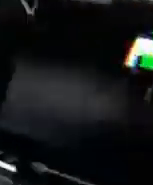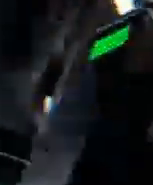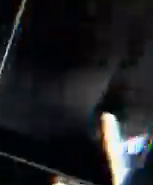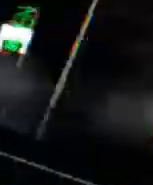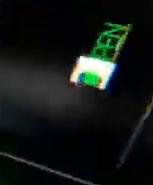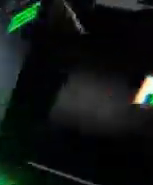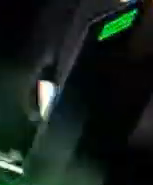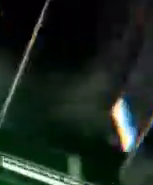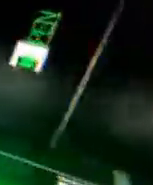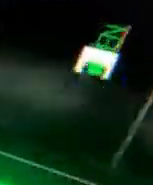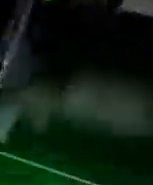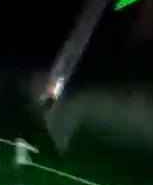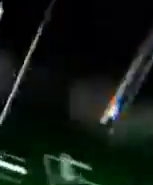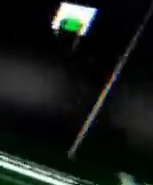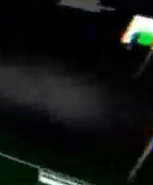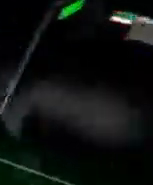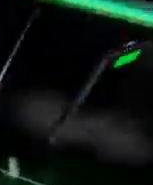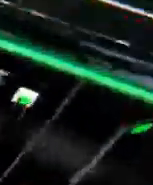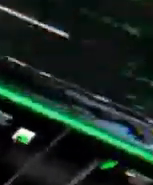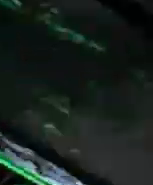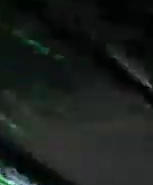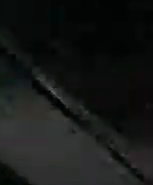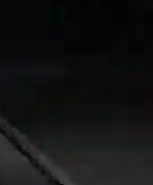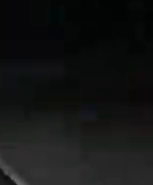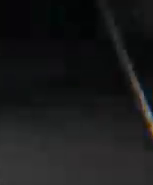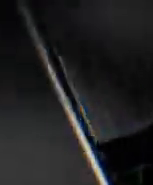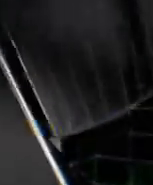Субтитры подогнал «Симон»!